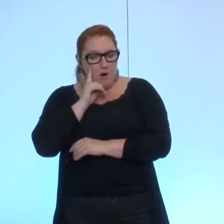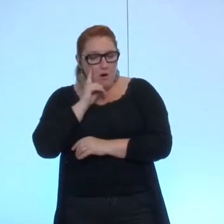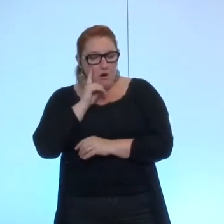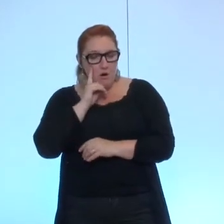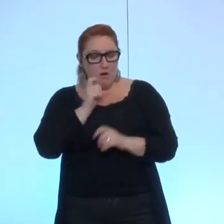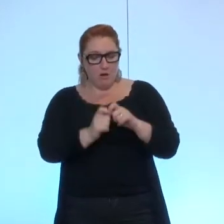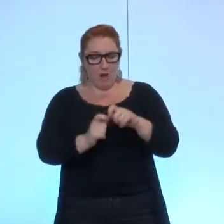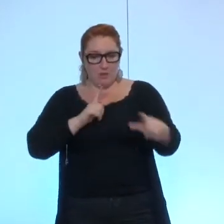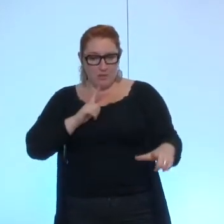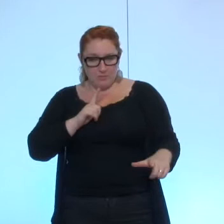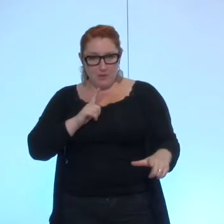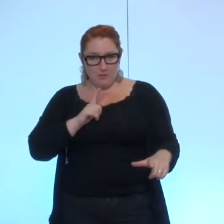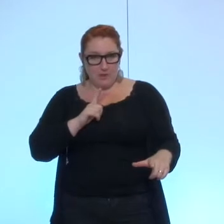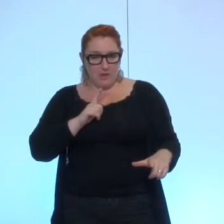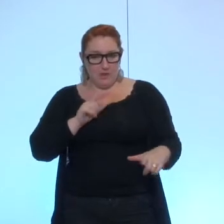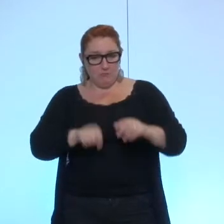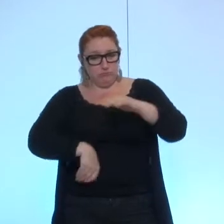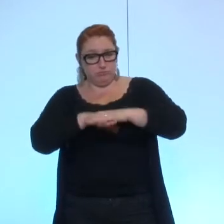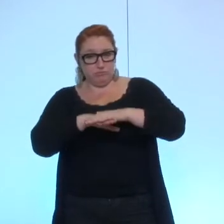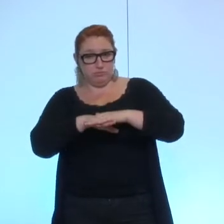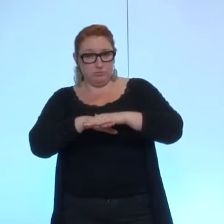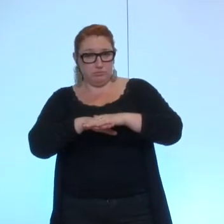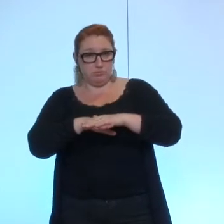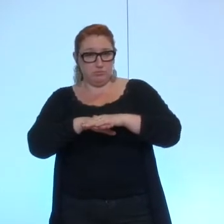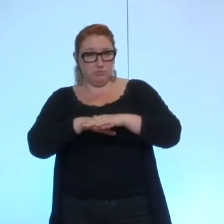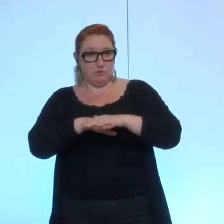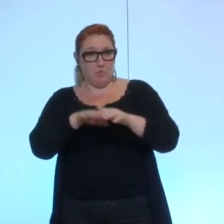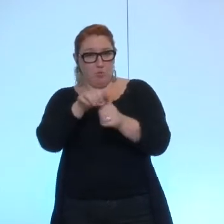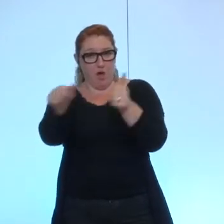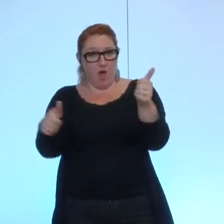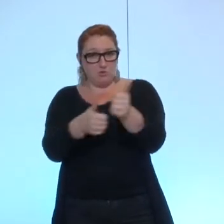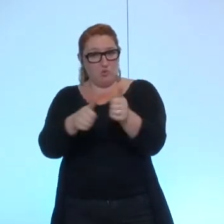cette indemnité éventuelle aux seuls adjoints